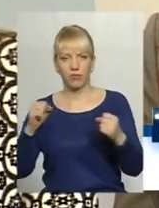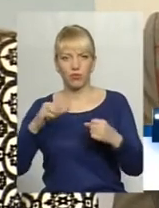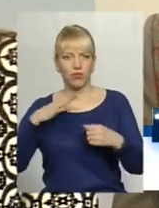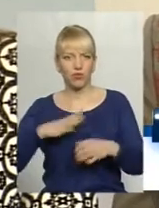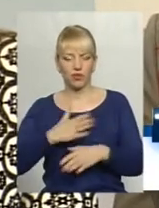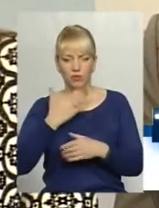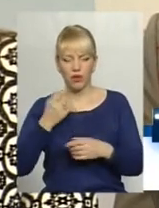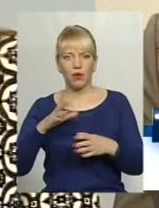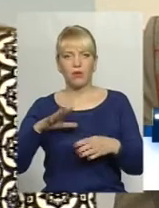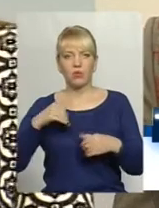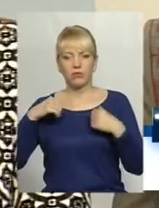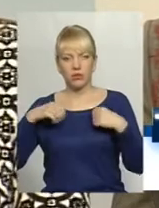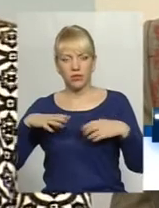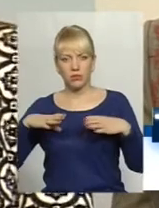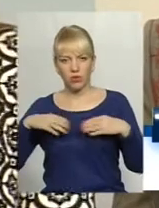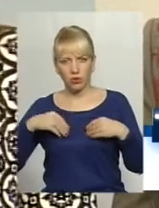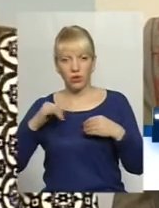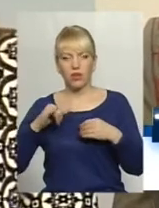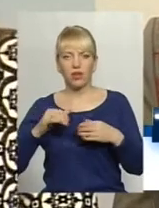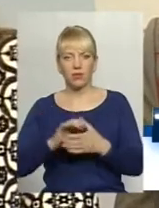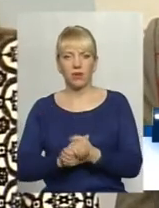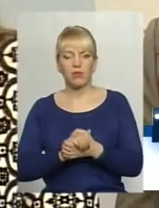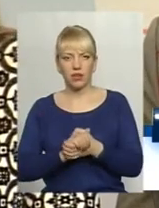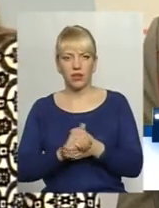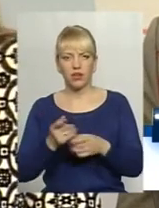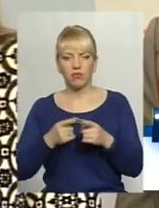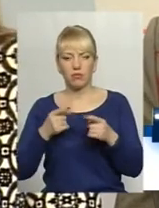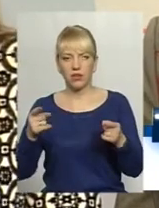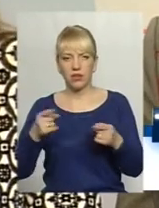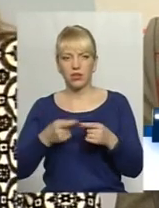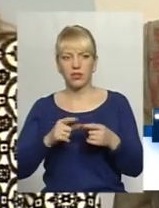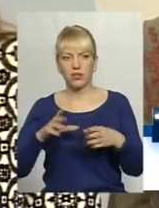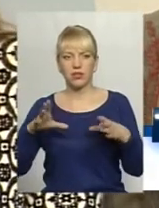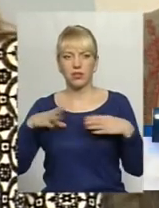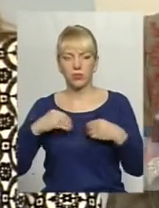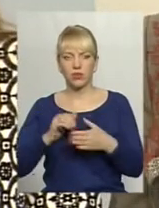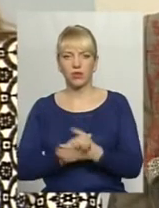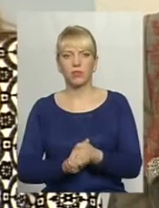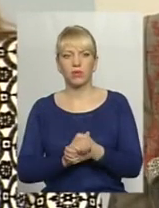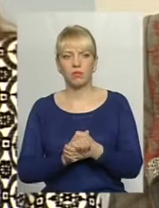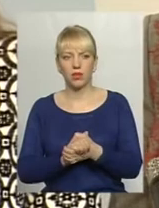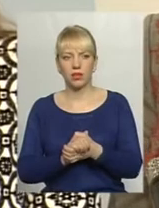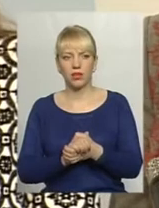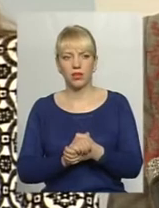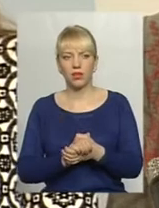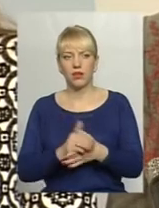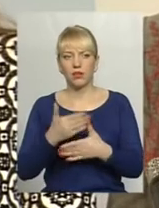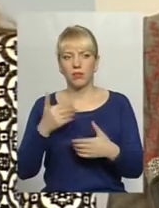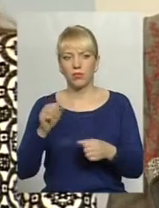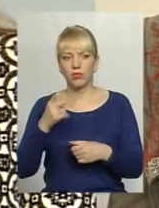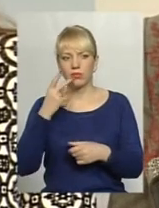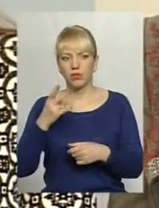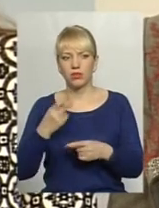заспокоєння і примирення. Тобто, в період цього заспокоєння і примирення доволі ми можемо